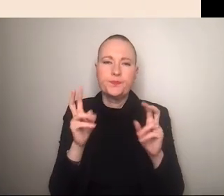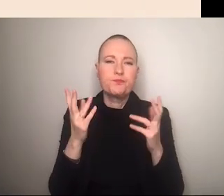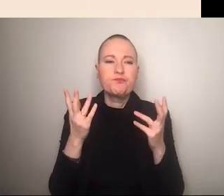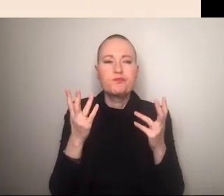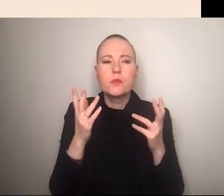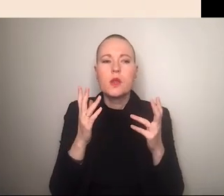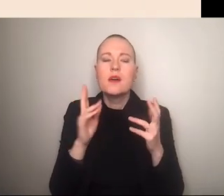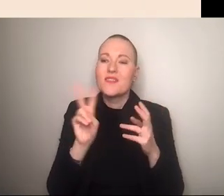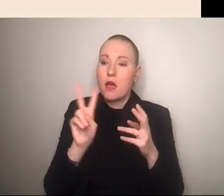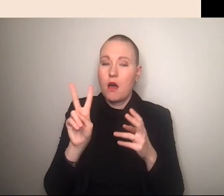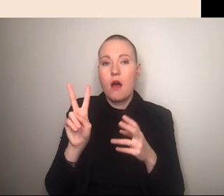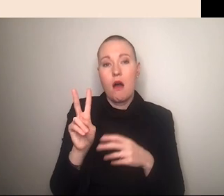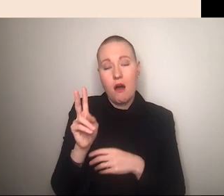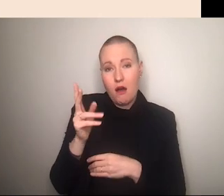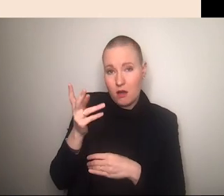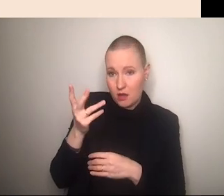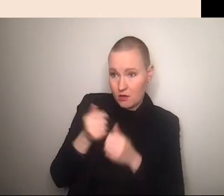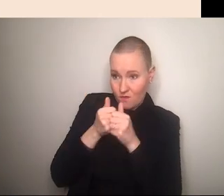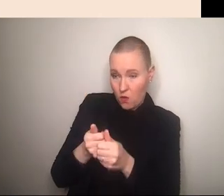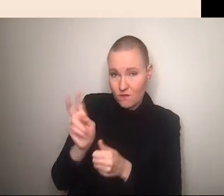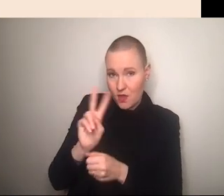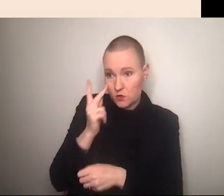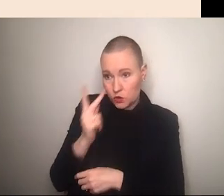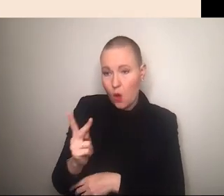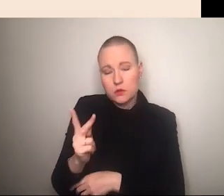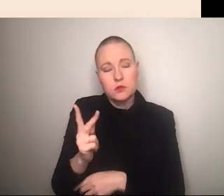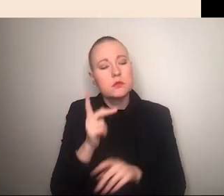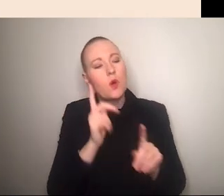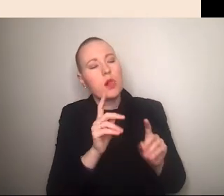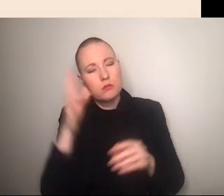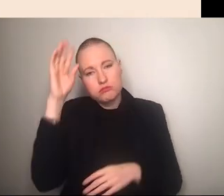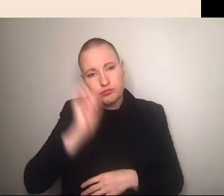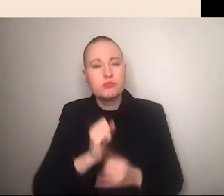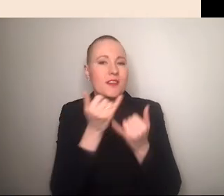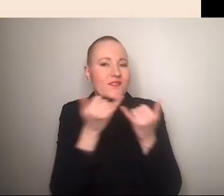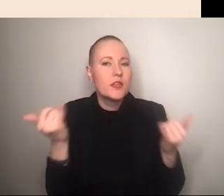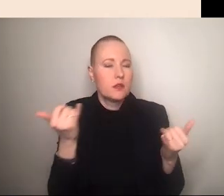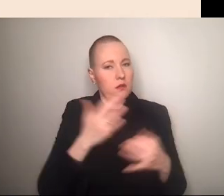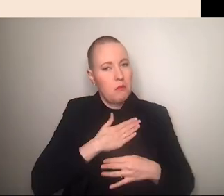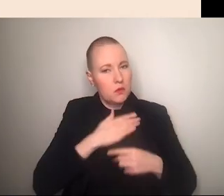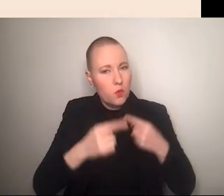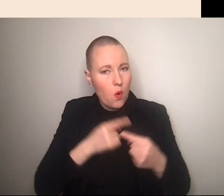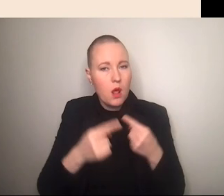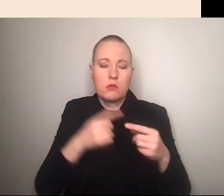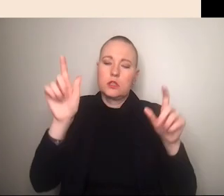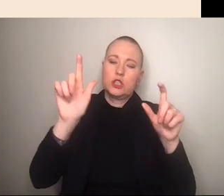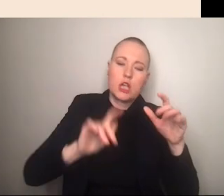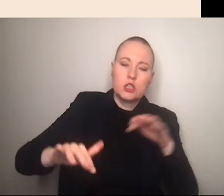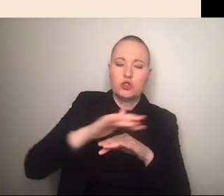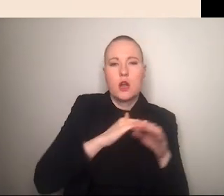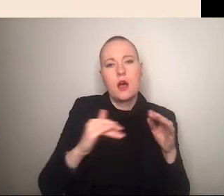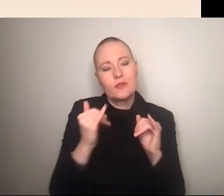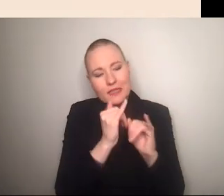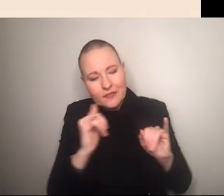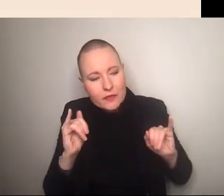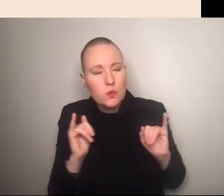vermittelt wie gesellschaft zu verstehen ist und welche rolle einzelnen individuen darin einnehmen als weltanschauung ist